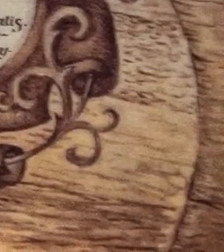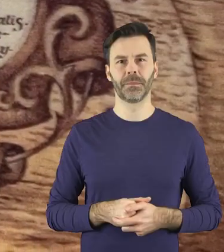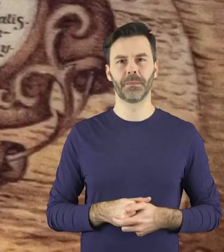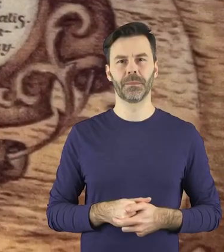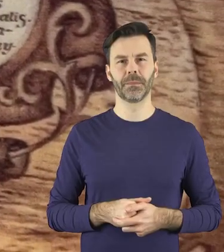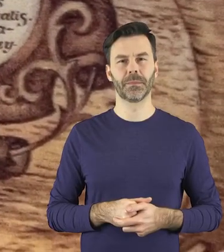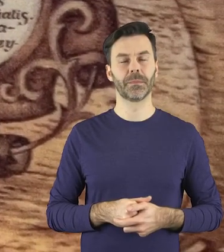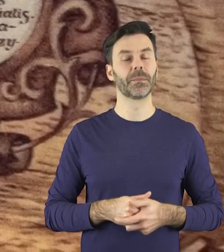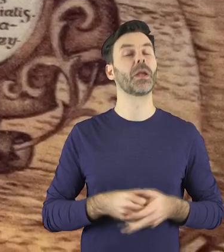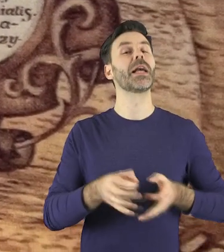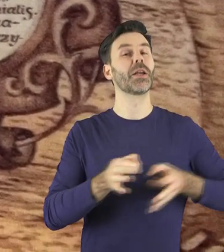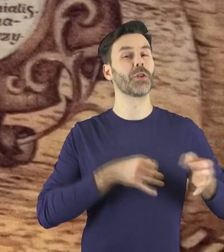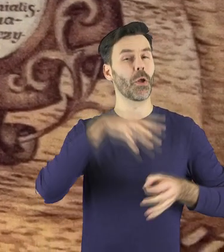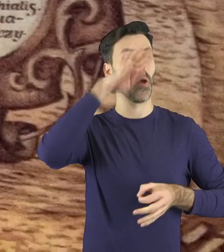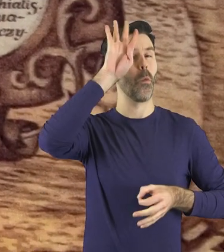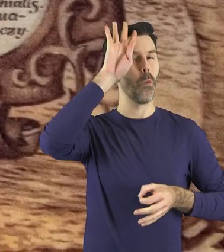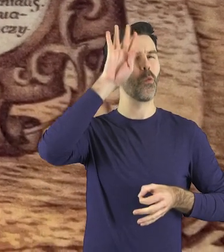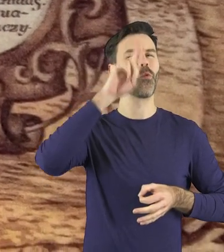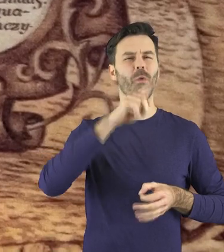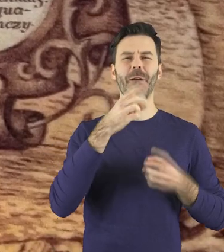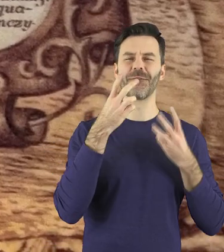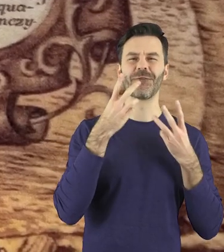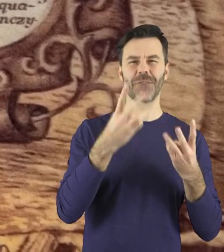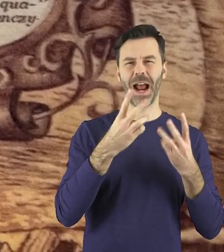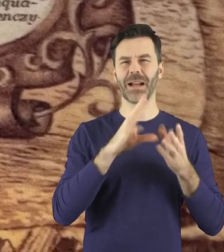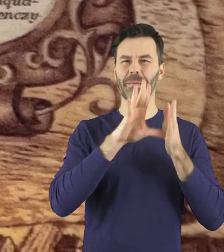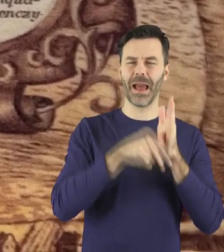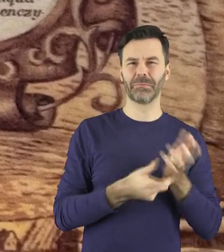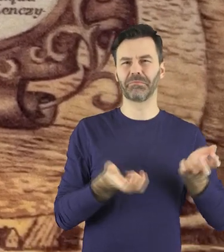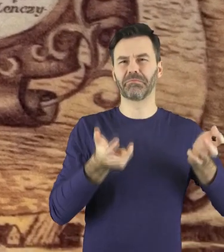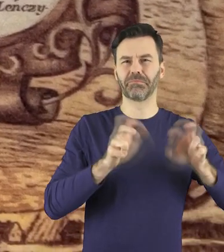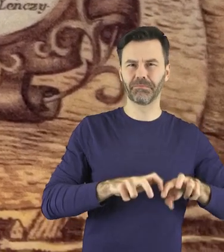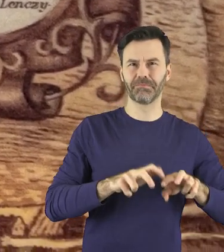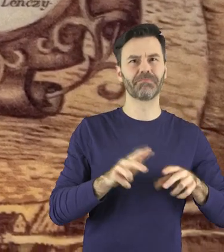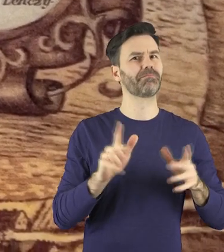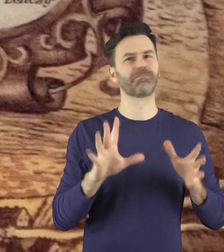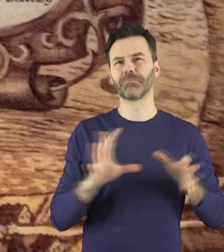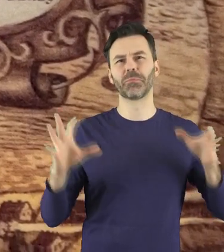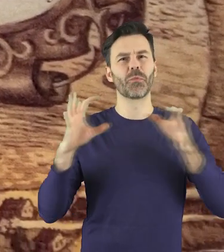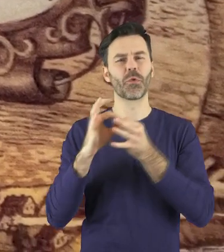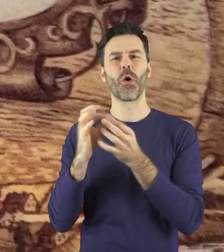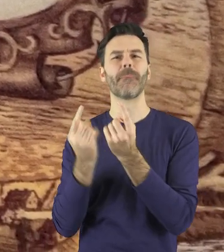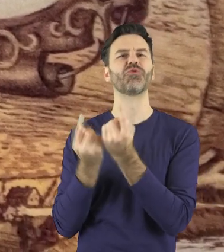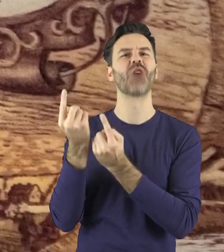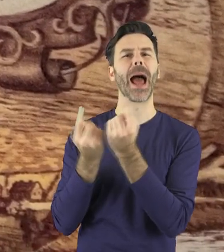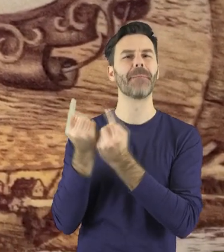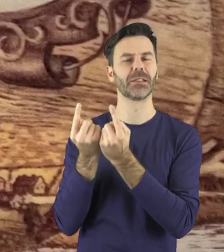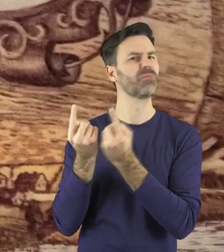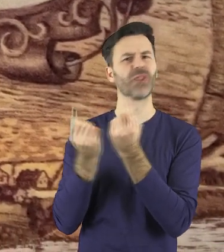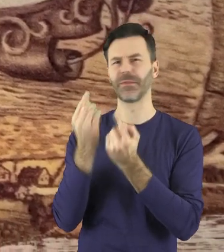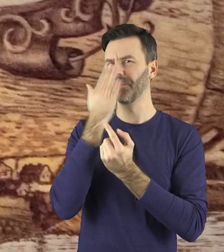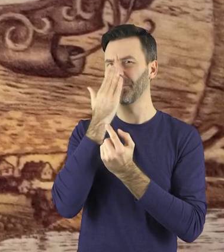Historia Łodzi jako ważnego ośrodka miejskiego związana jest z rozwojem przemysłu, szczególnie